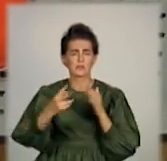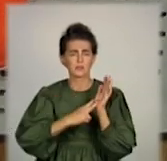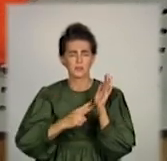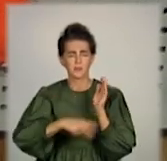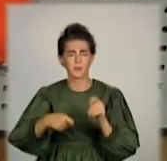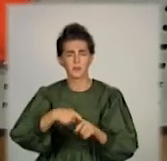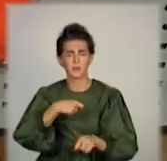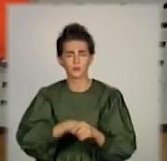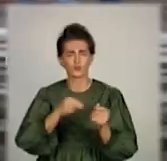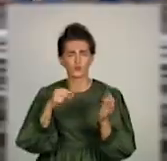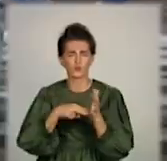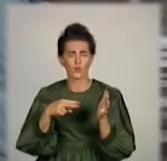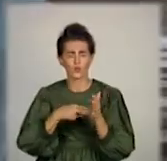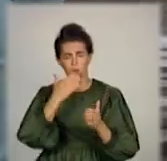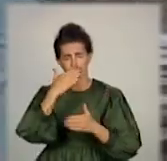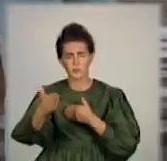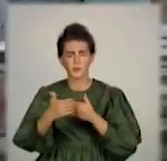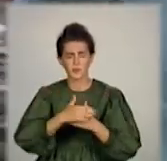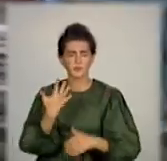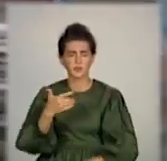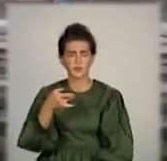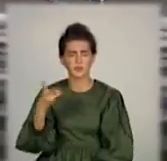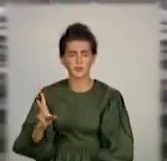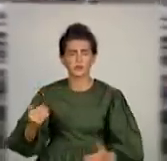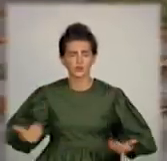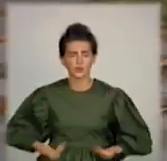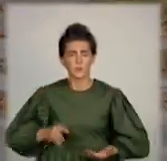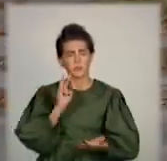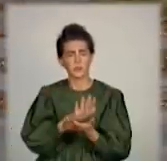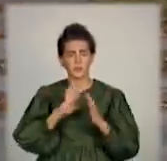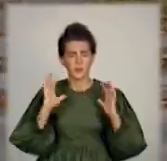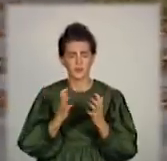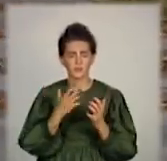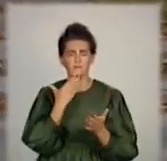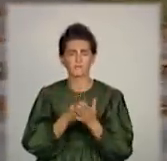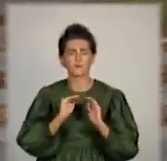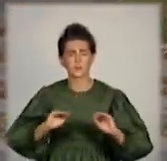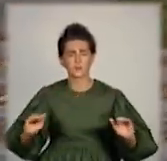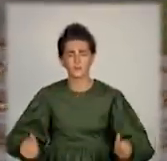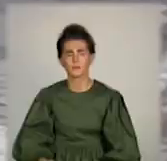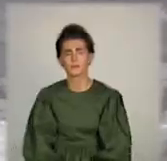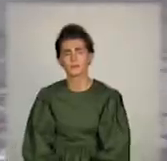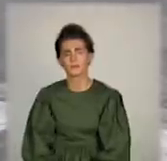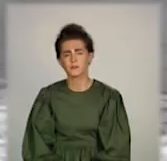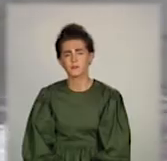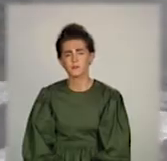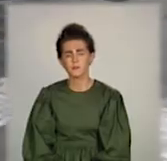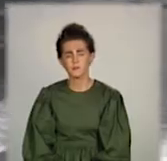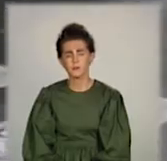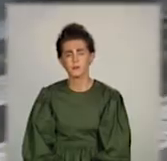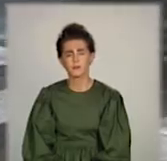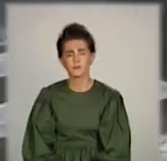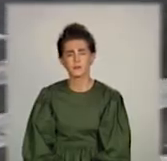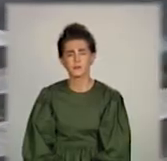Коштує такий десь півсотні гривень. Та життя постійне, тож бережіть дітей. Олена Успинська, Володимир Краснов,